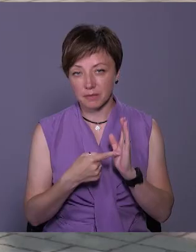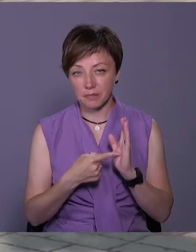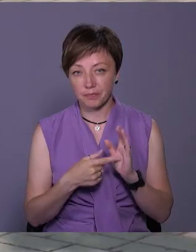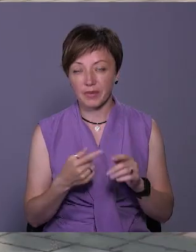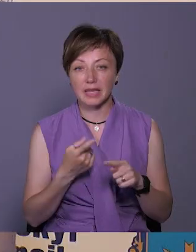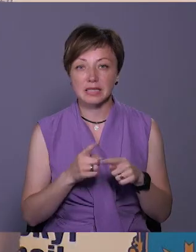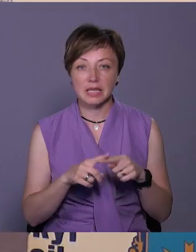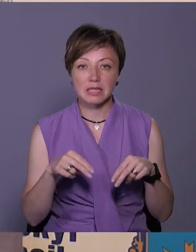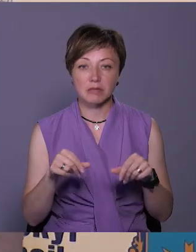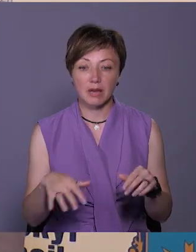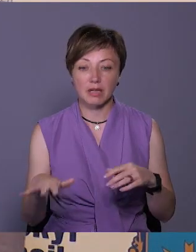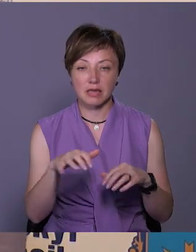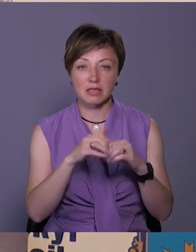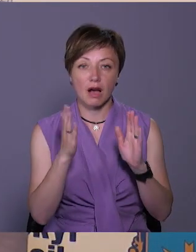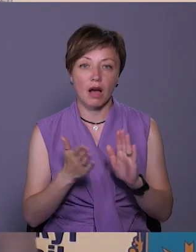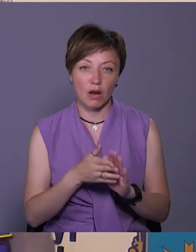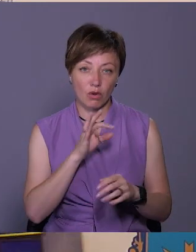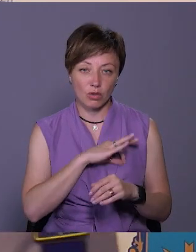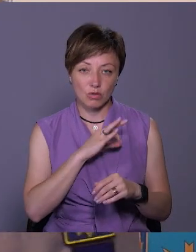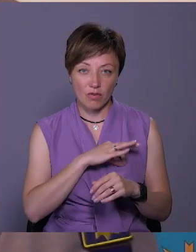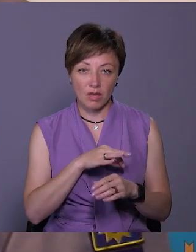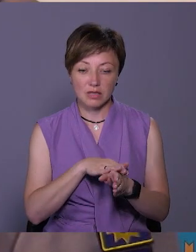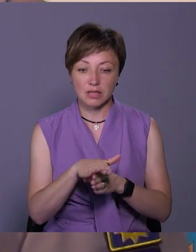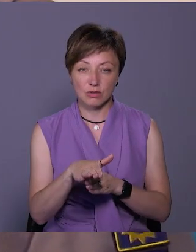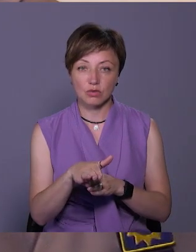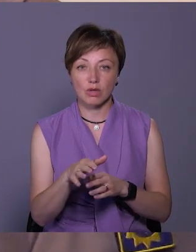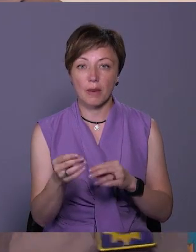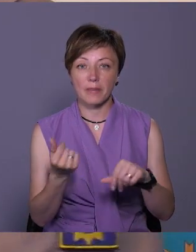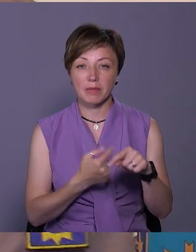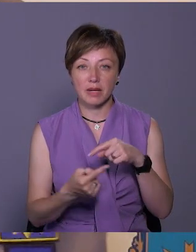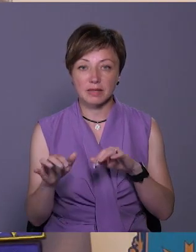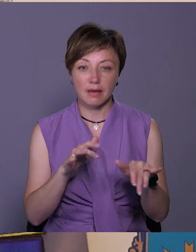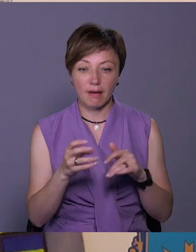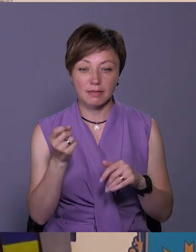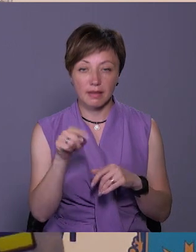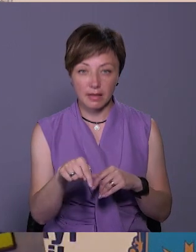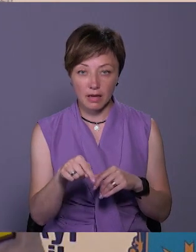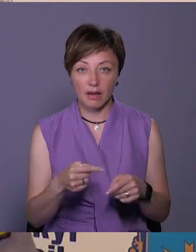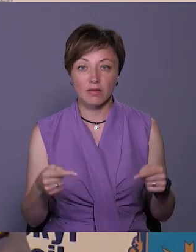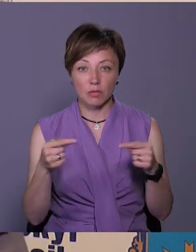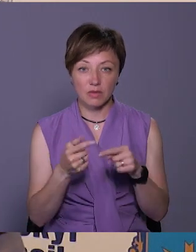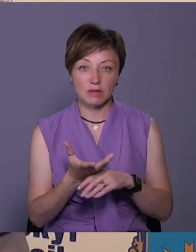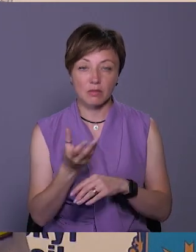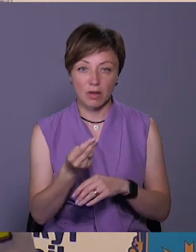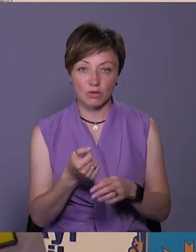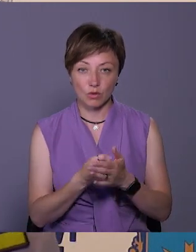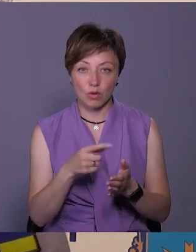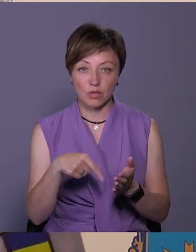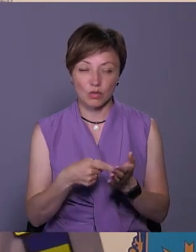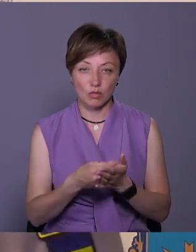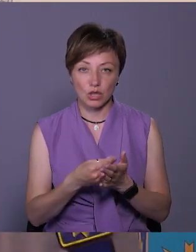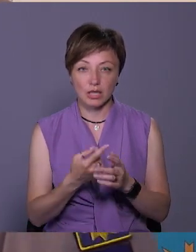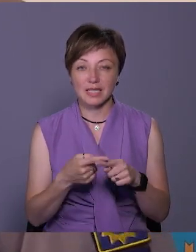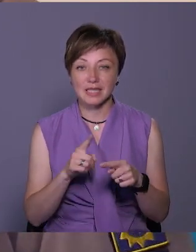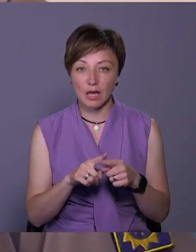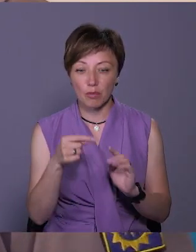Це земельні ділянки загального користування. Вони здійснюють підприємницьку діяльність на них. Відповідно, сплачували до міського бюджету. Тобто